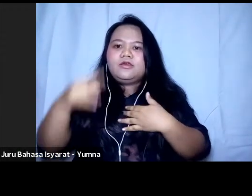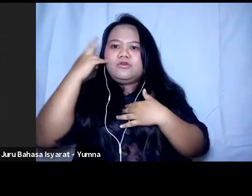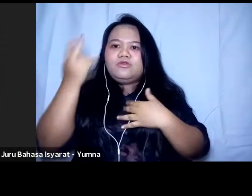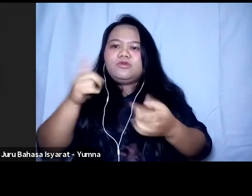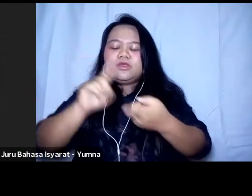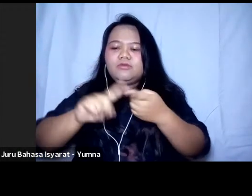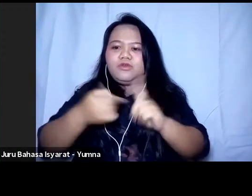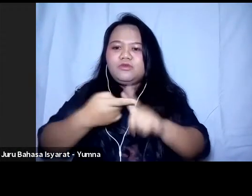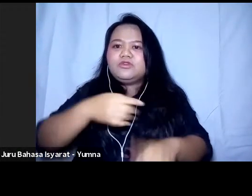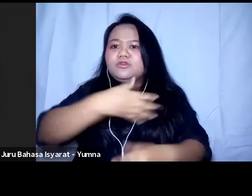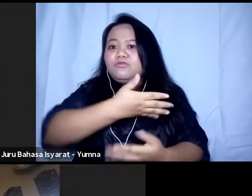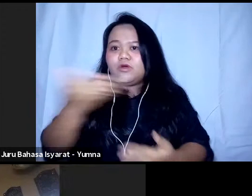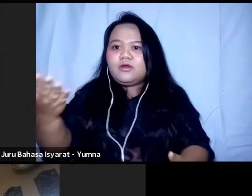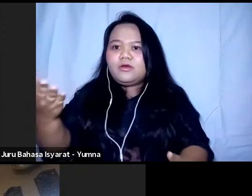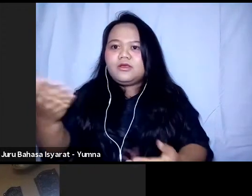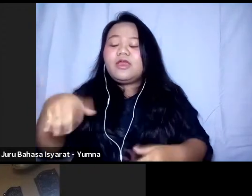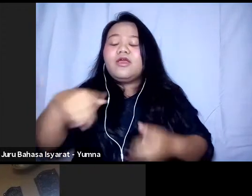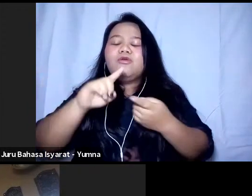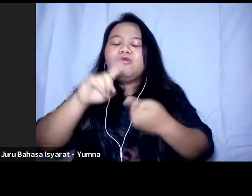semua.